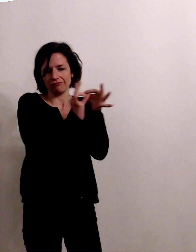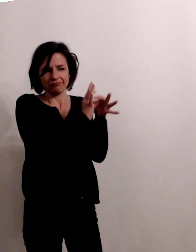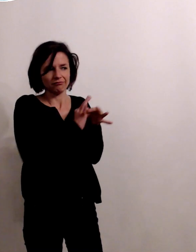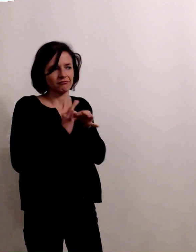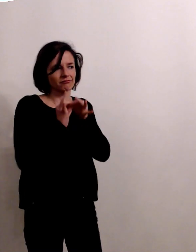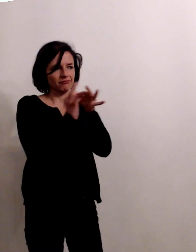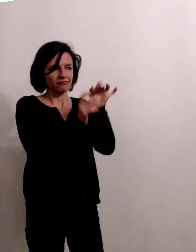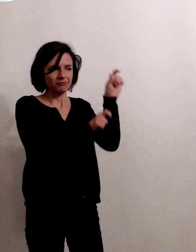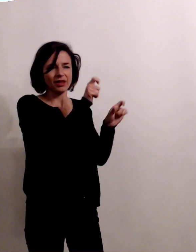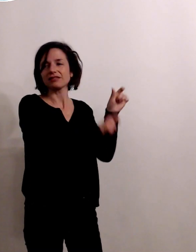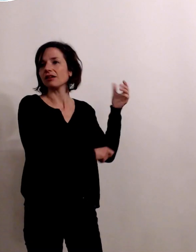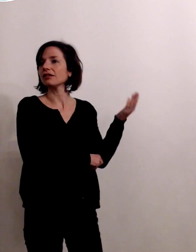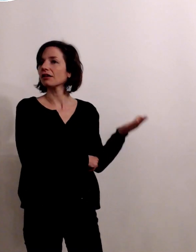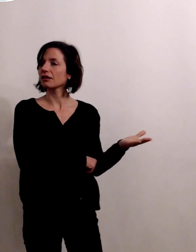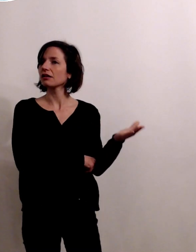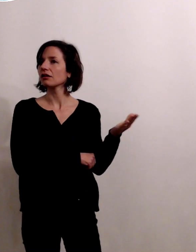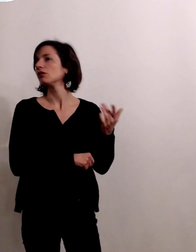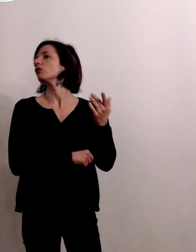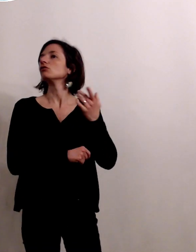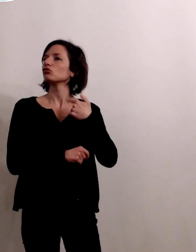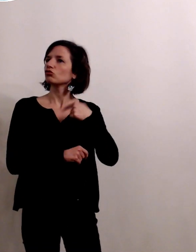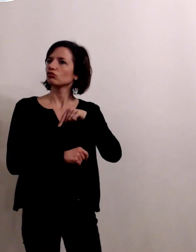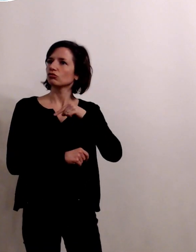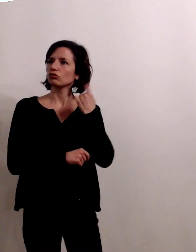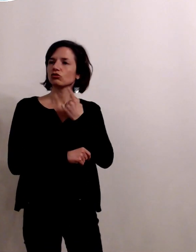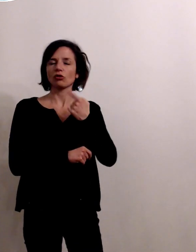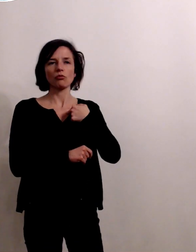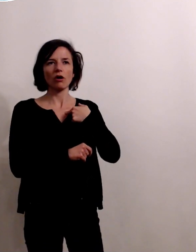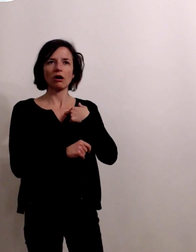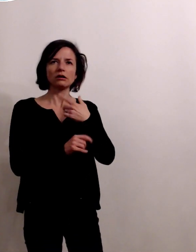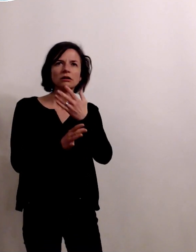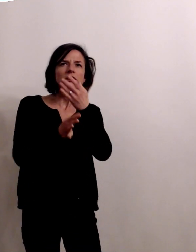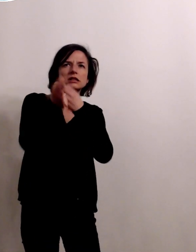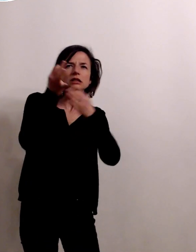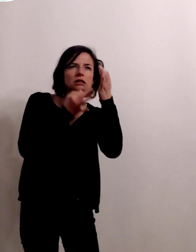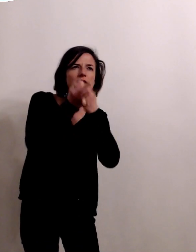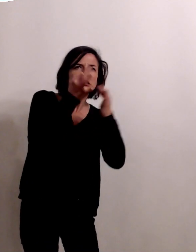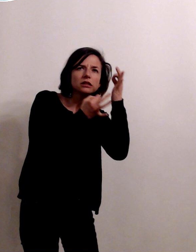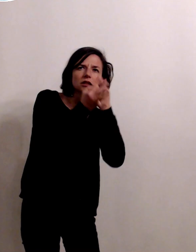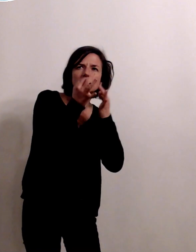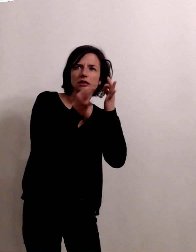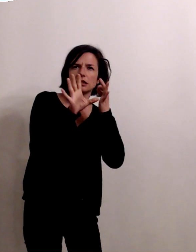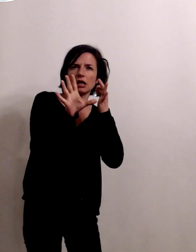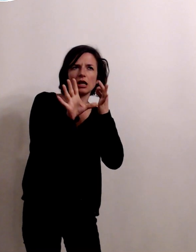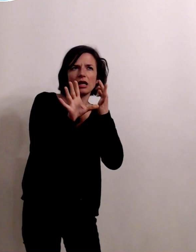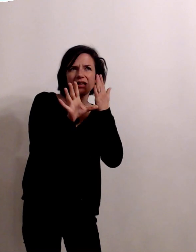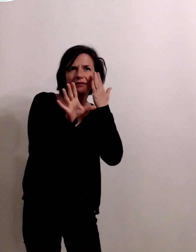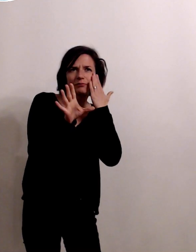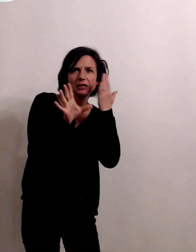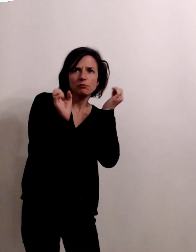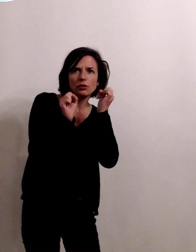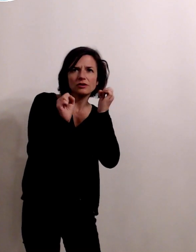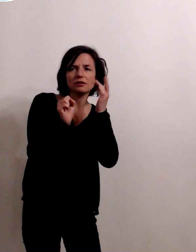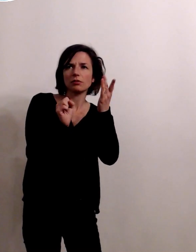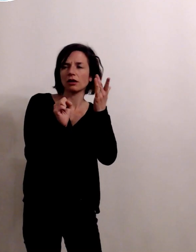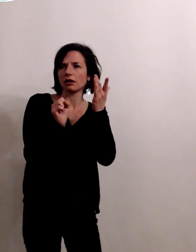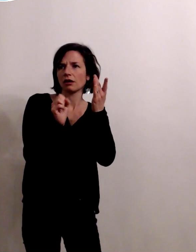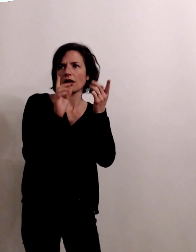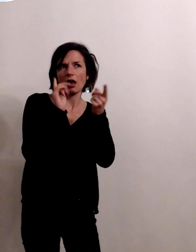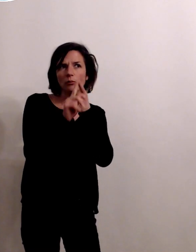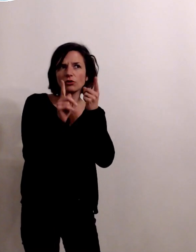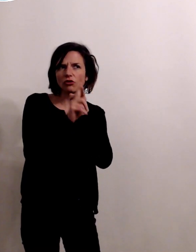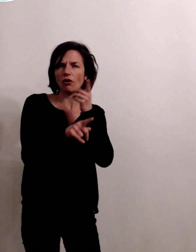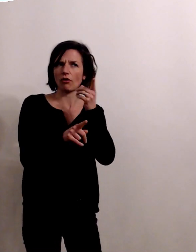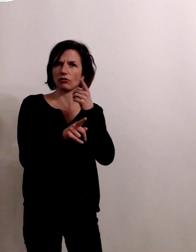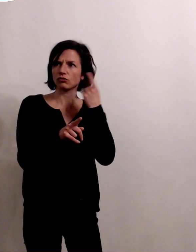CHU à la maternité je milite beaucoup pour que les retours chaque fois que c'est possible se fassent à la